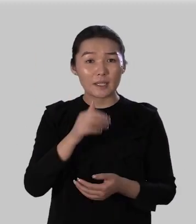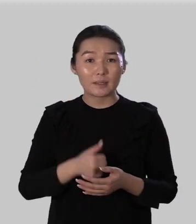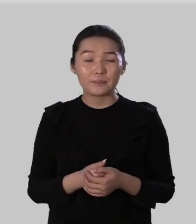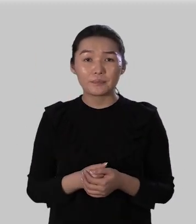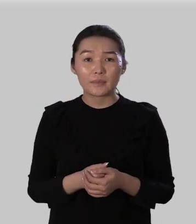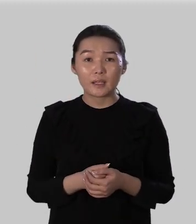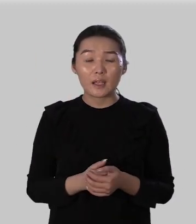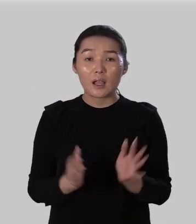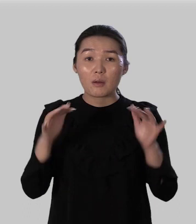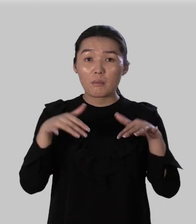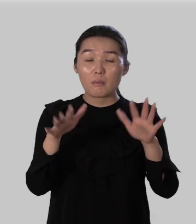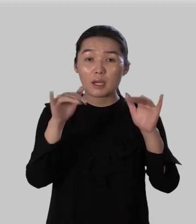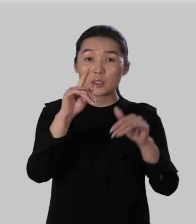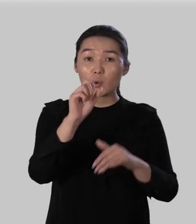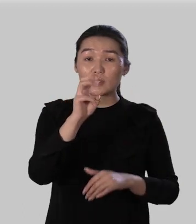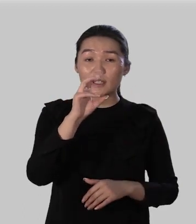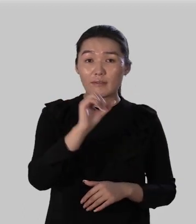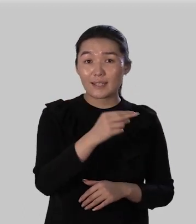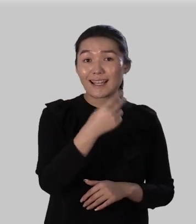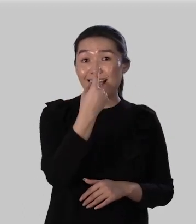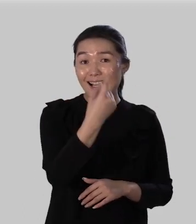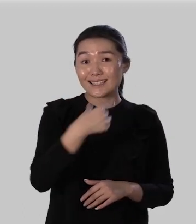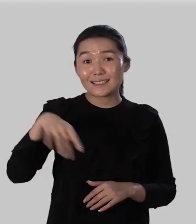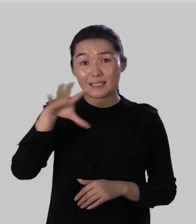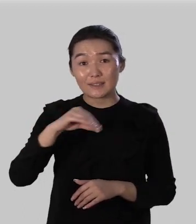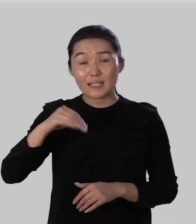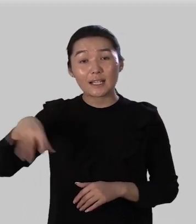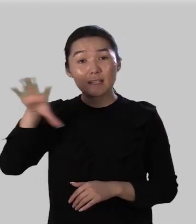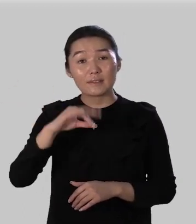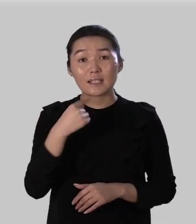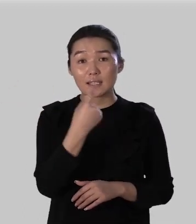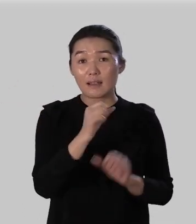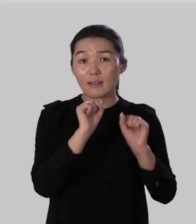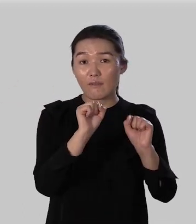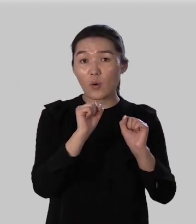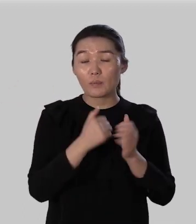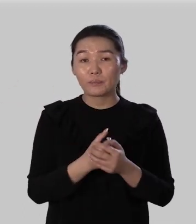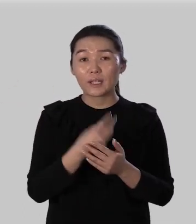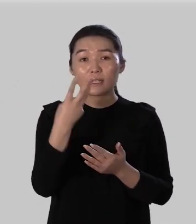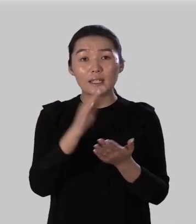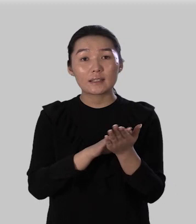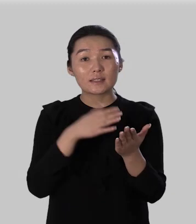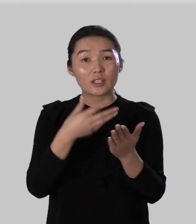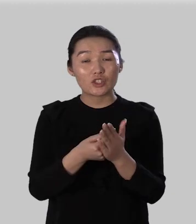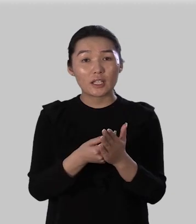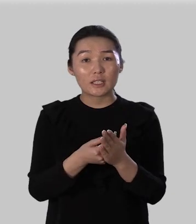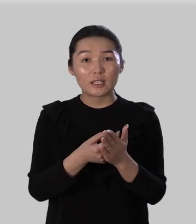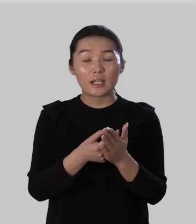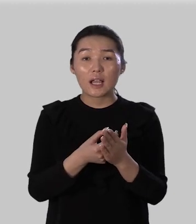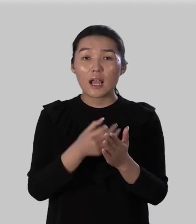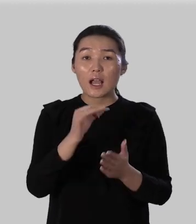морской завет один за всех и все за одного третье значение